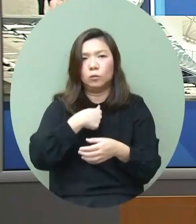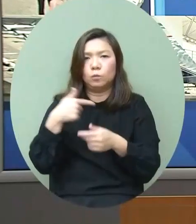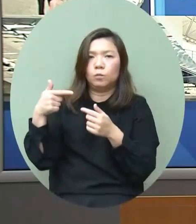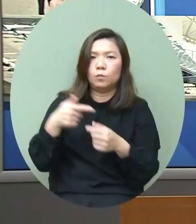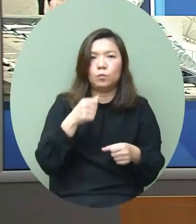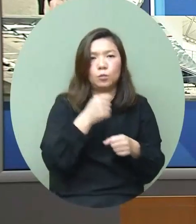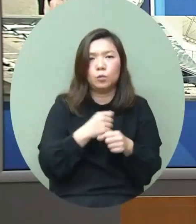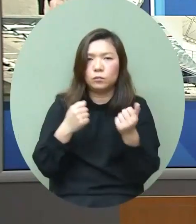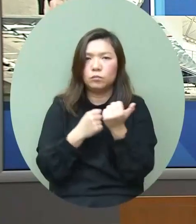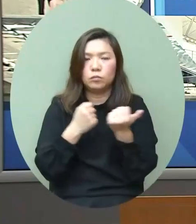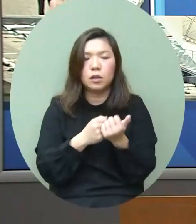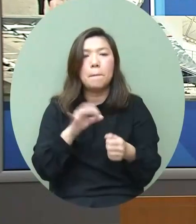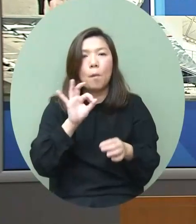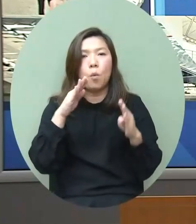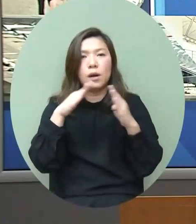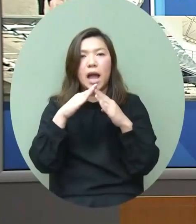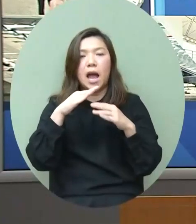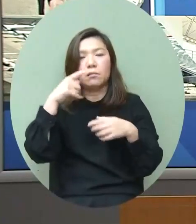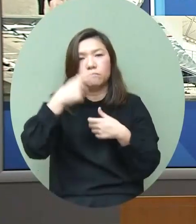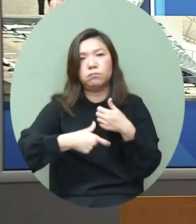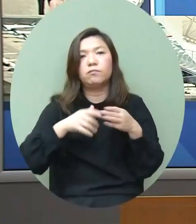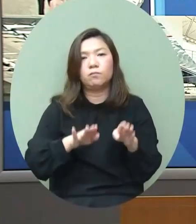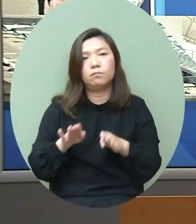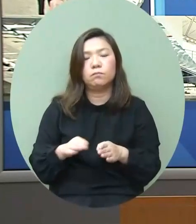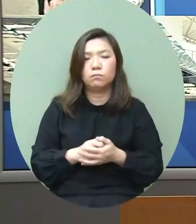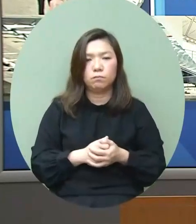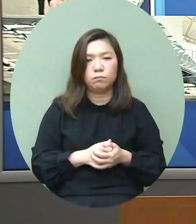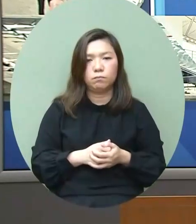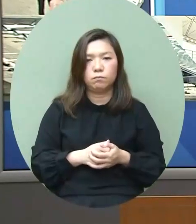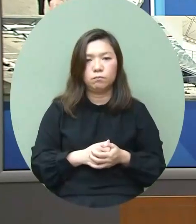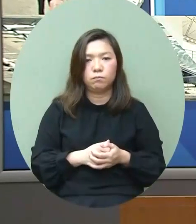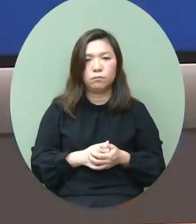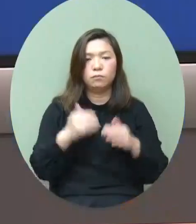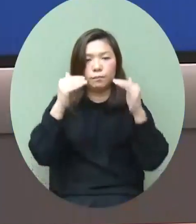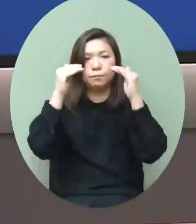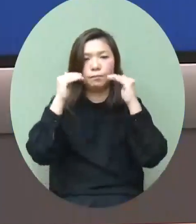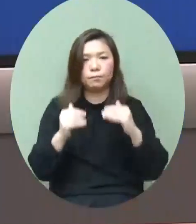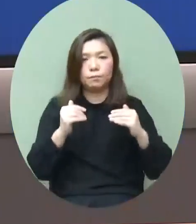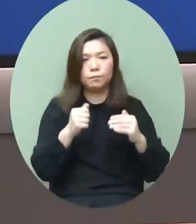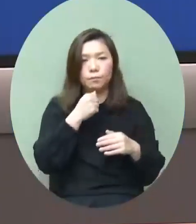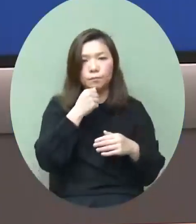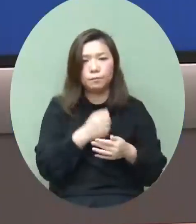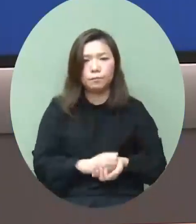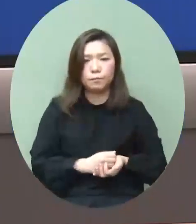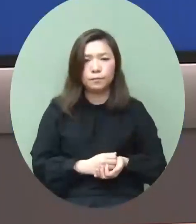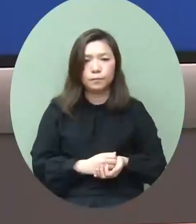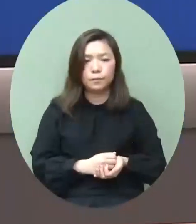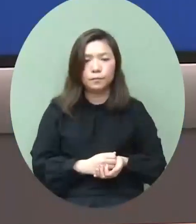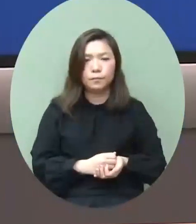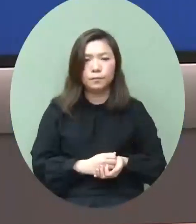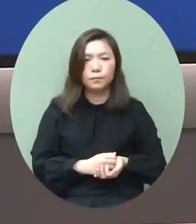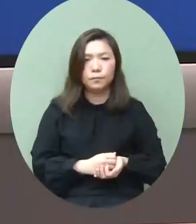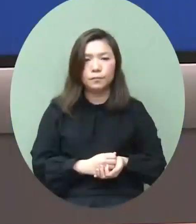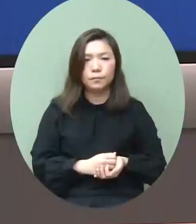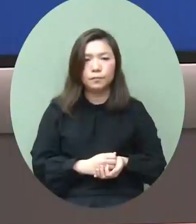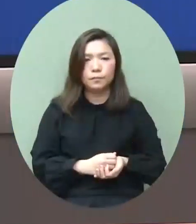支援毛家姐的服務好 接著是下位記者提問我的右手邊前